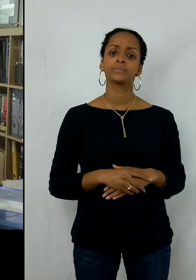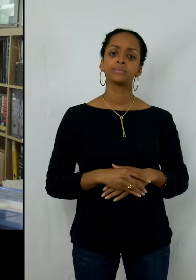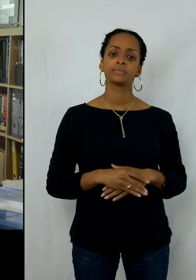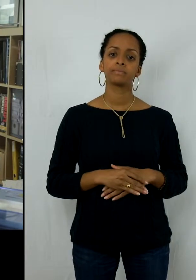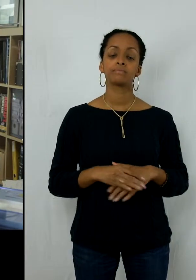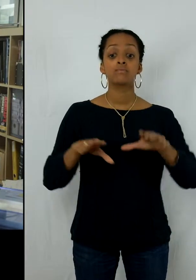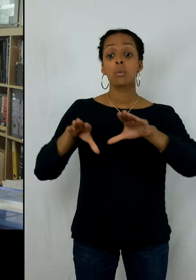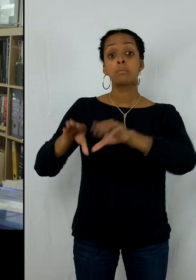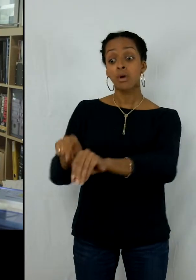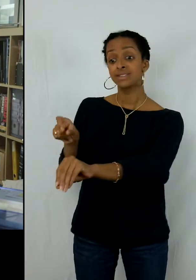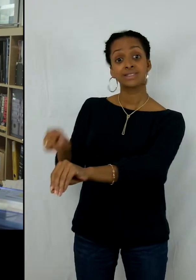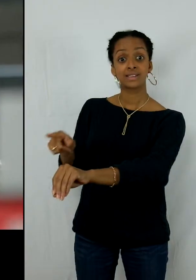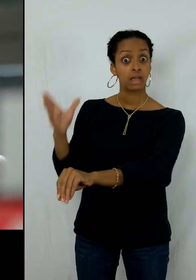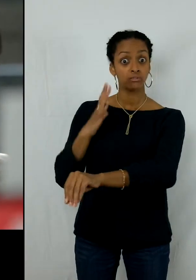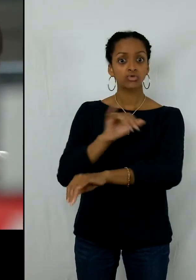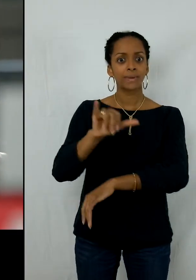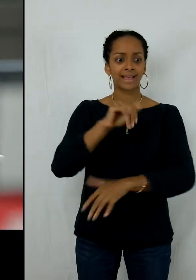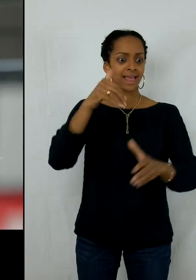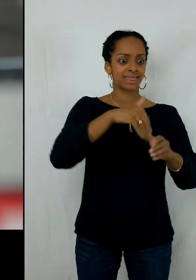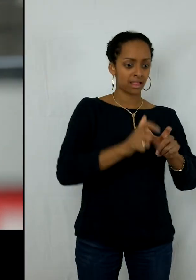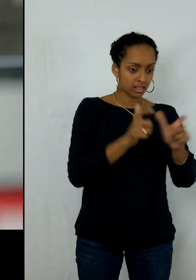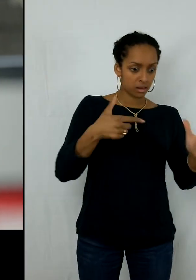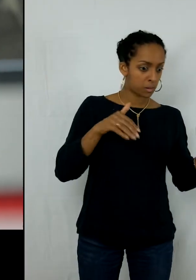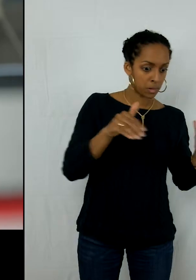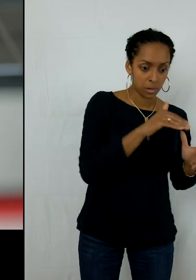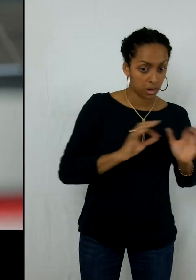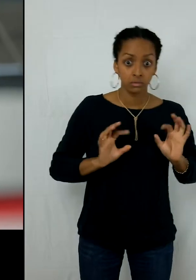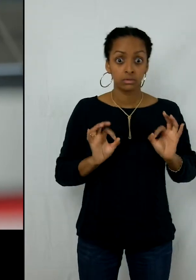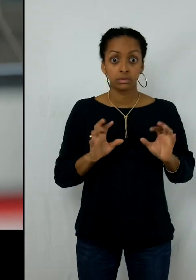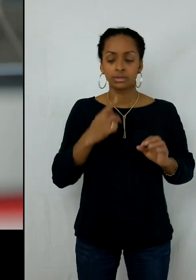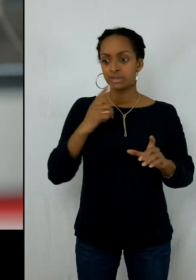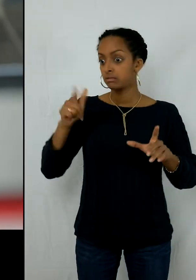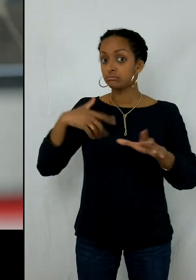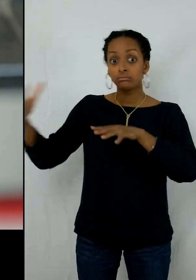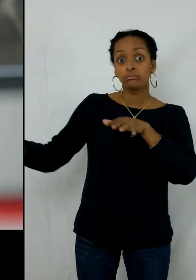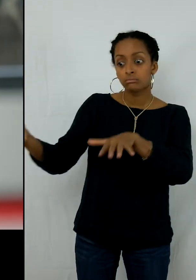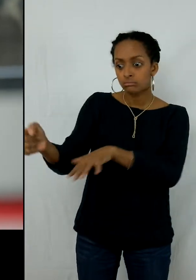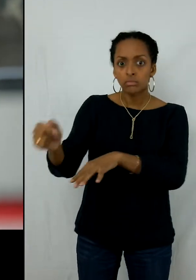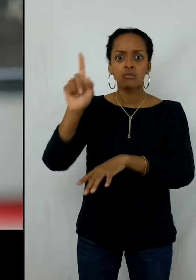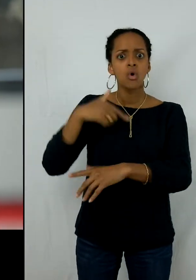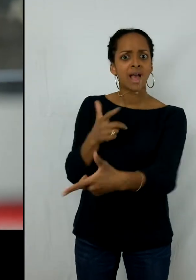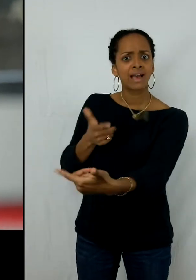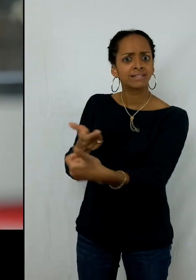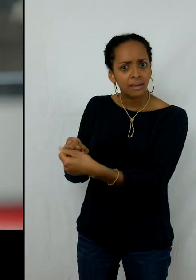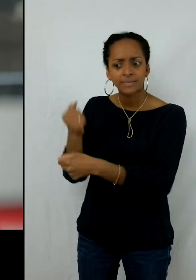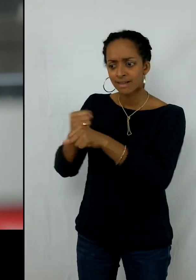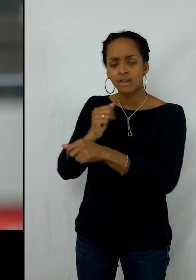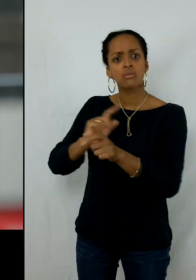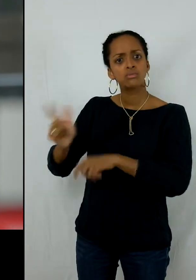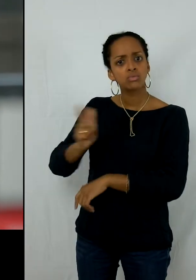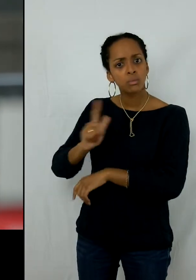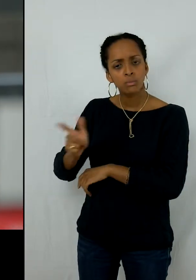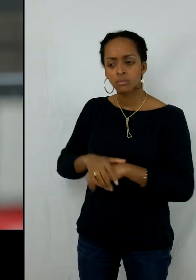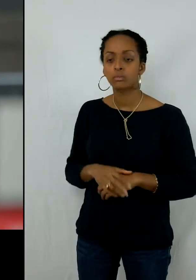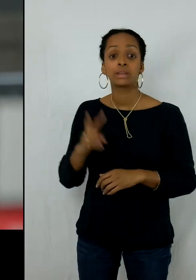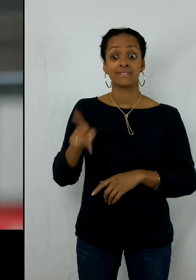faisait ça. Donc, il a fallu qu'on travaille ensemble, qu'on s'ajuste. Donc, son champ d'action, il est très, très vaste. Il